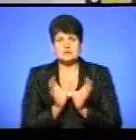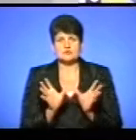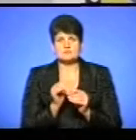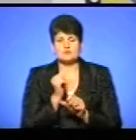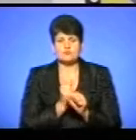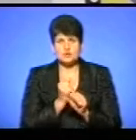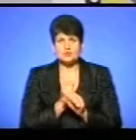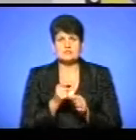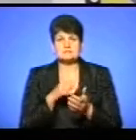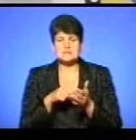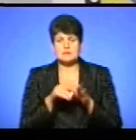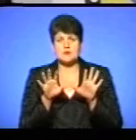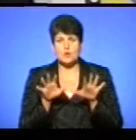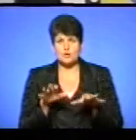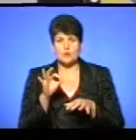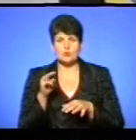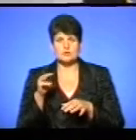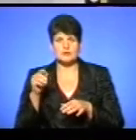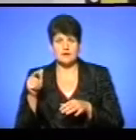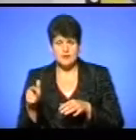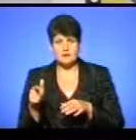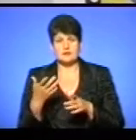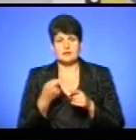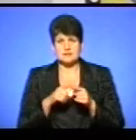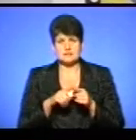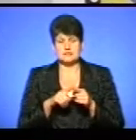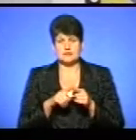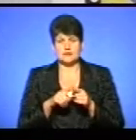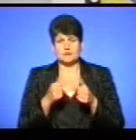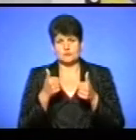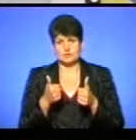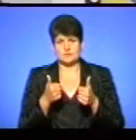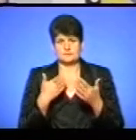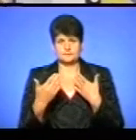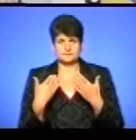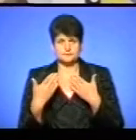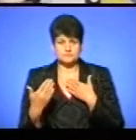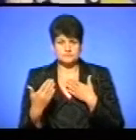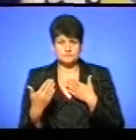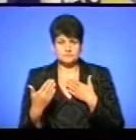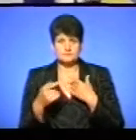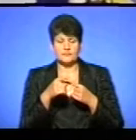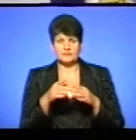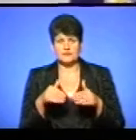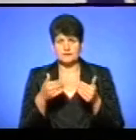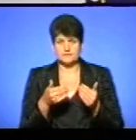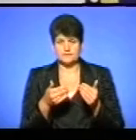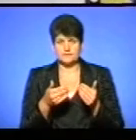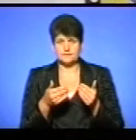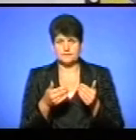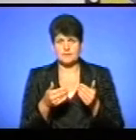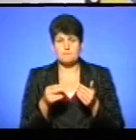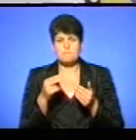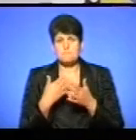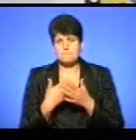міськими голами, і головами ОТГ. І, думаю, комунікація налагоджена досить позитивно. Ви надсилали якісь пропозиції? Ну,